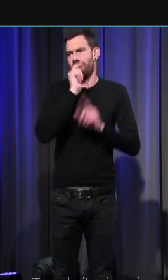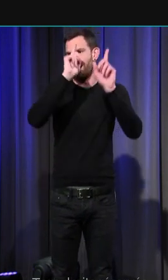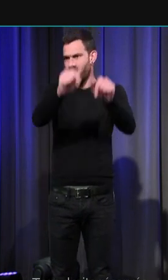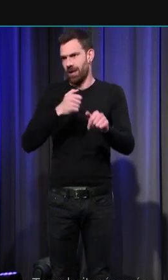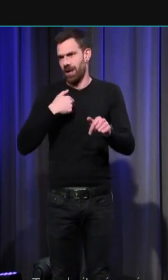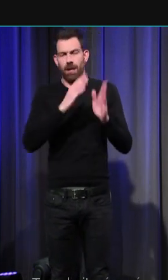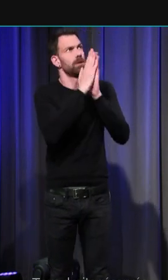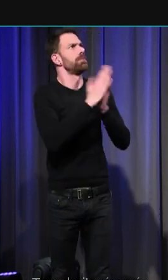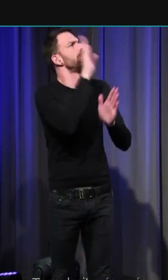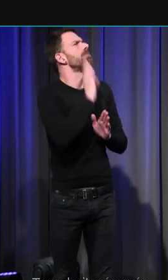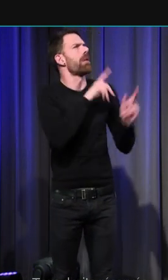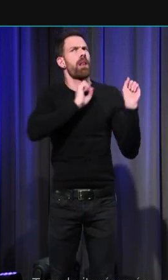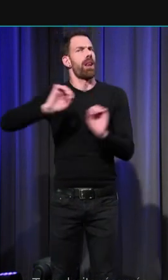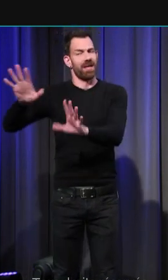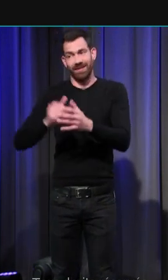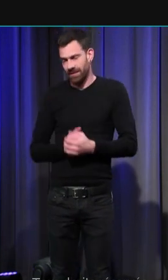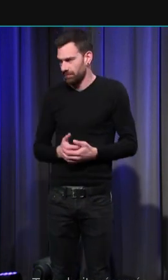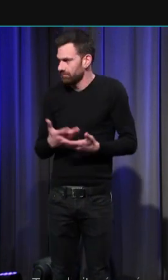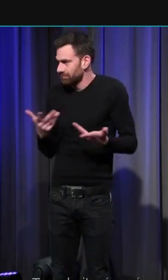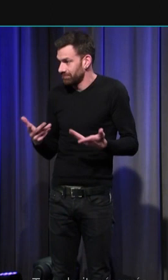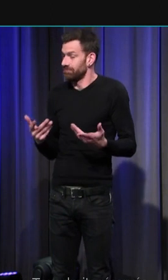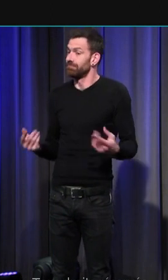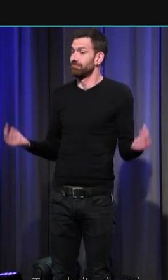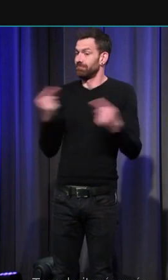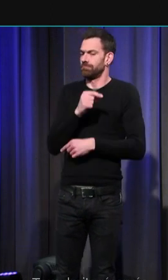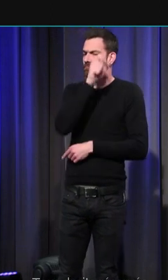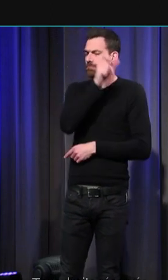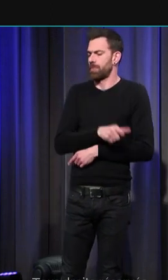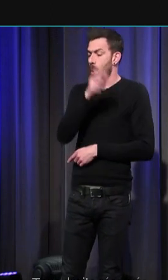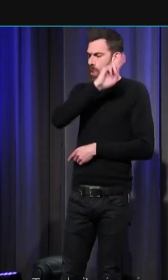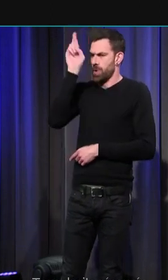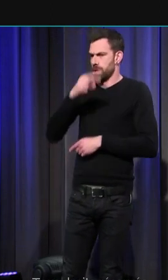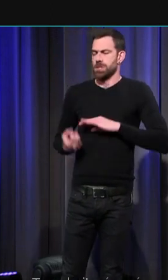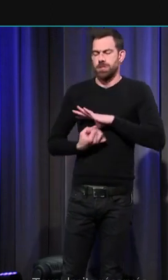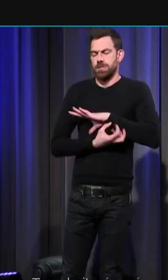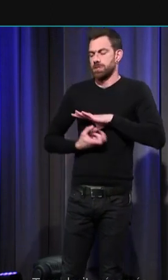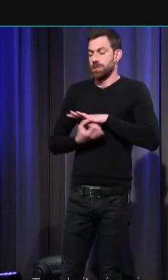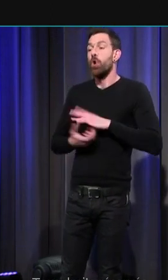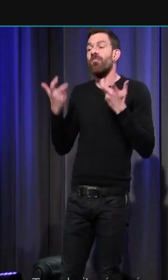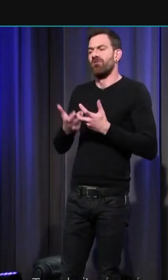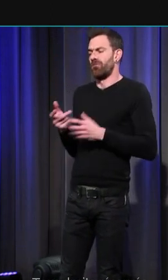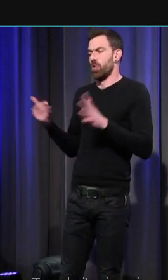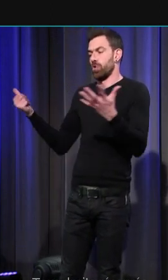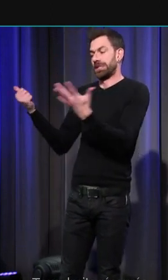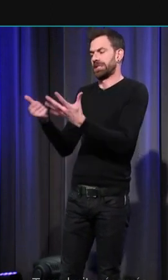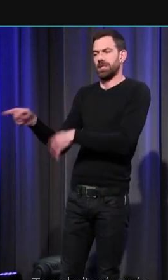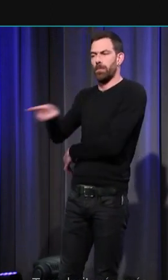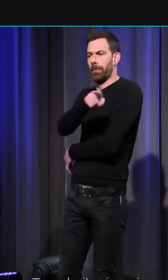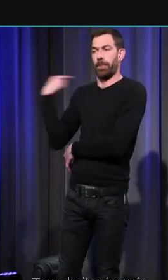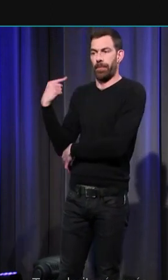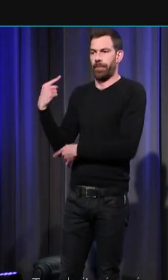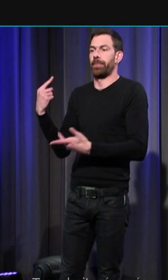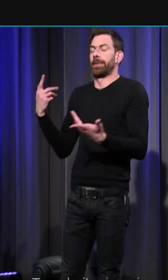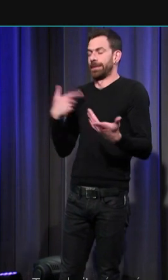c'est dire à l'opposé le roi fulmine veut faire exécuter les six hommes et ne cède que lorsque